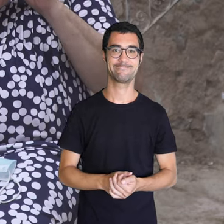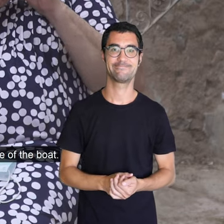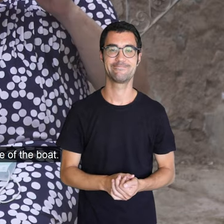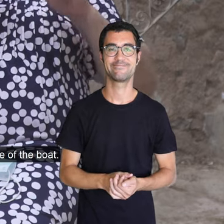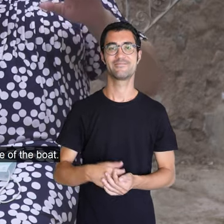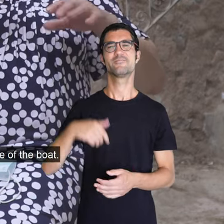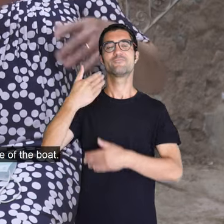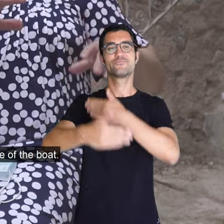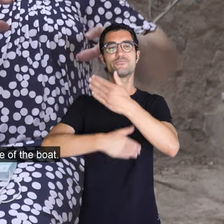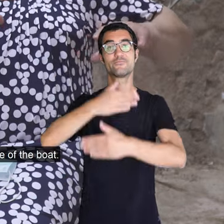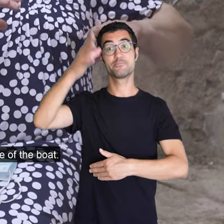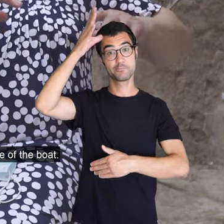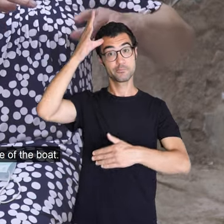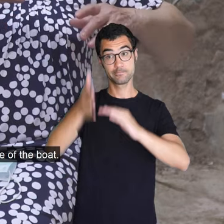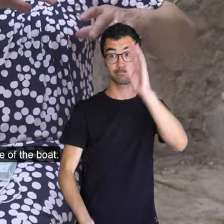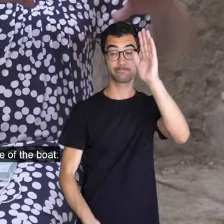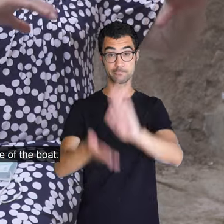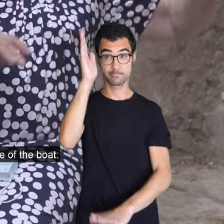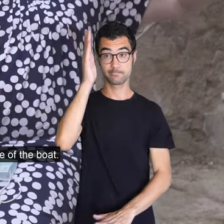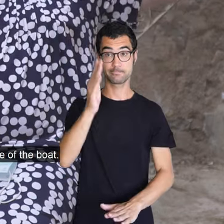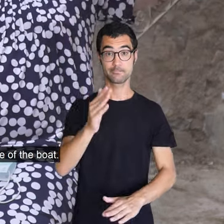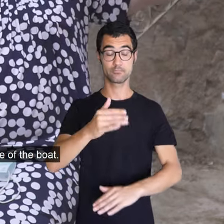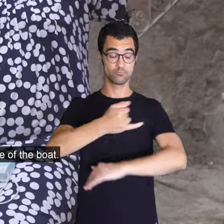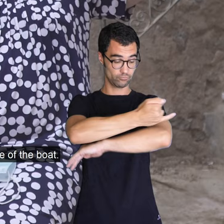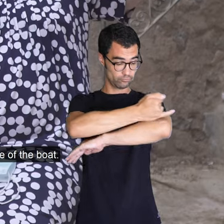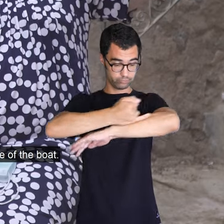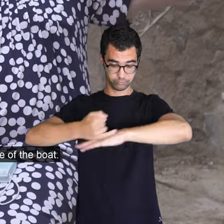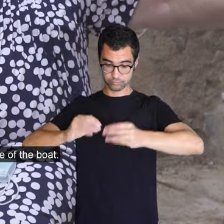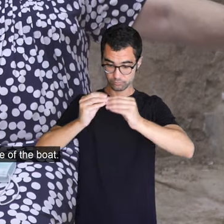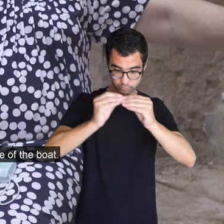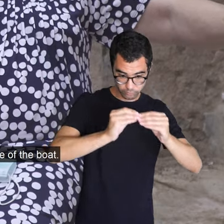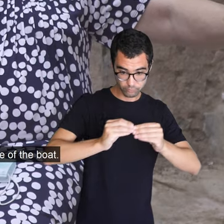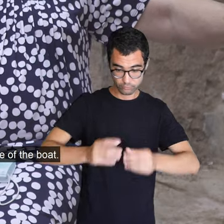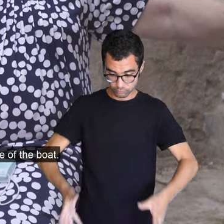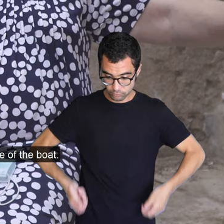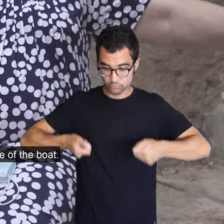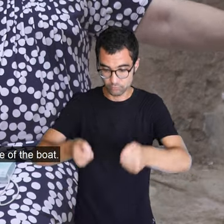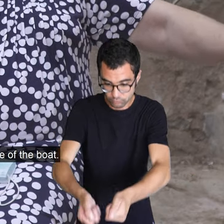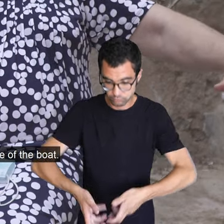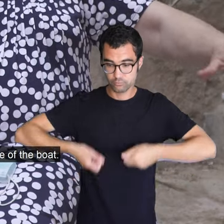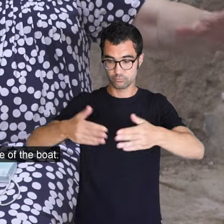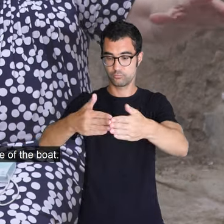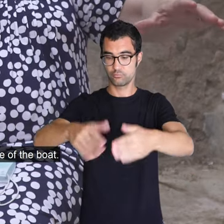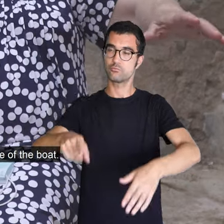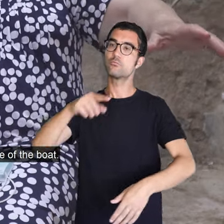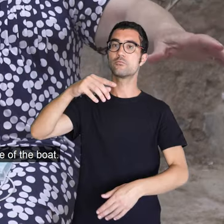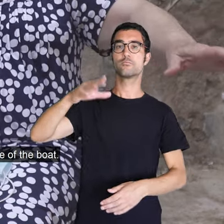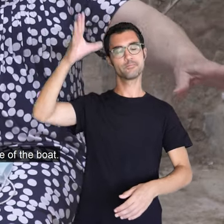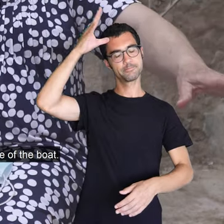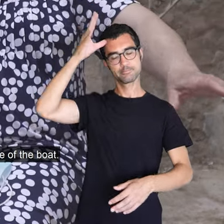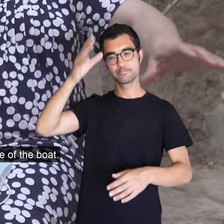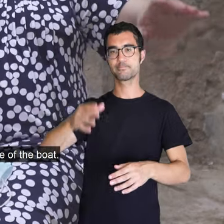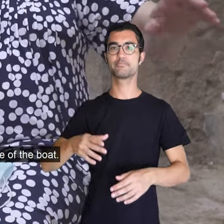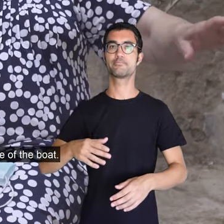'una que mon pare ja havia partit, i li havien duit els palangres a veure sa barca, mon pare se n'anava, un dels meus